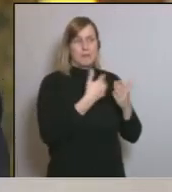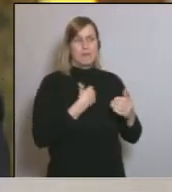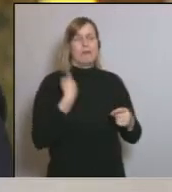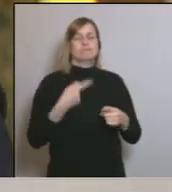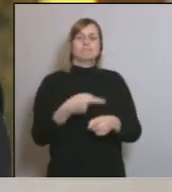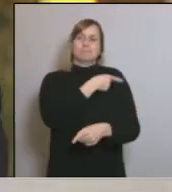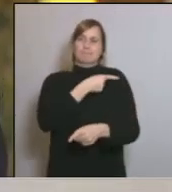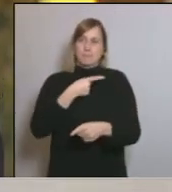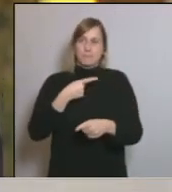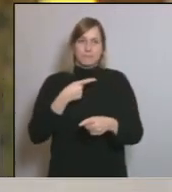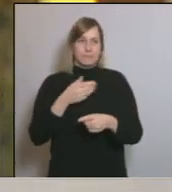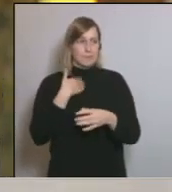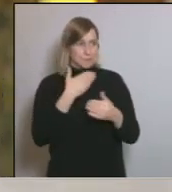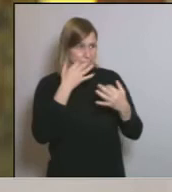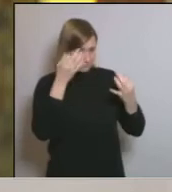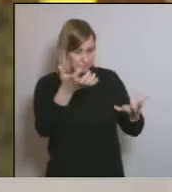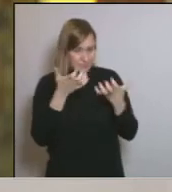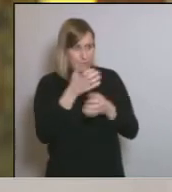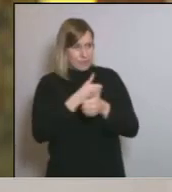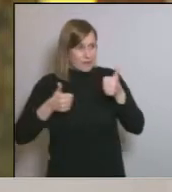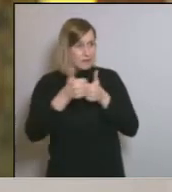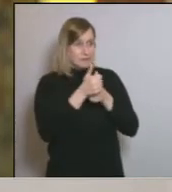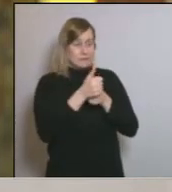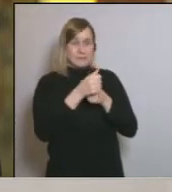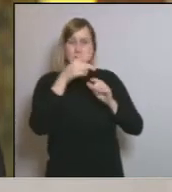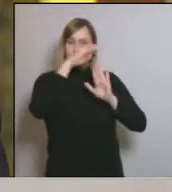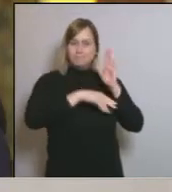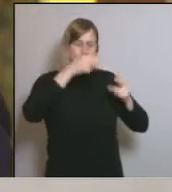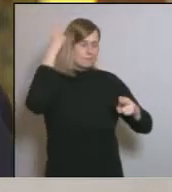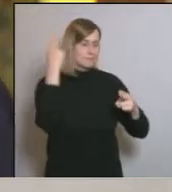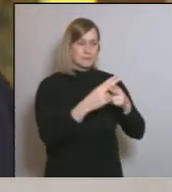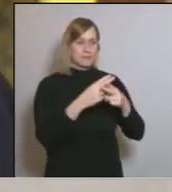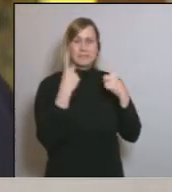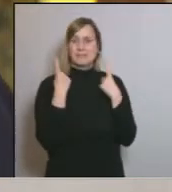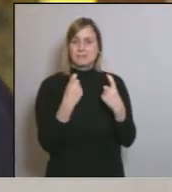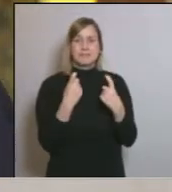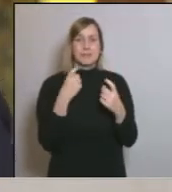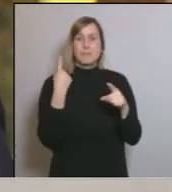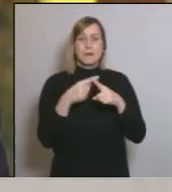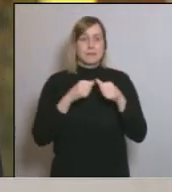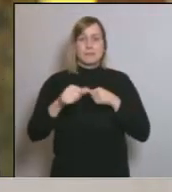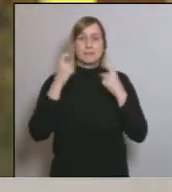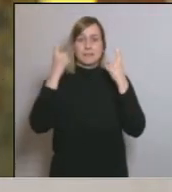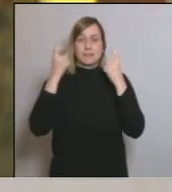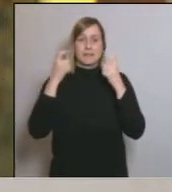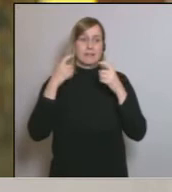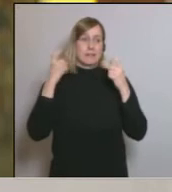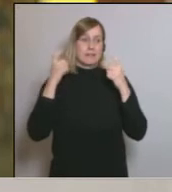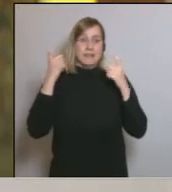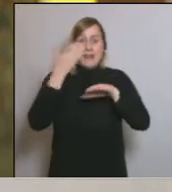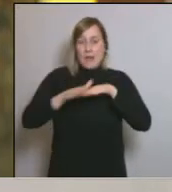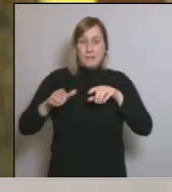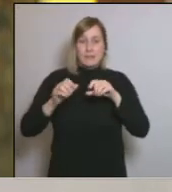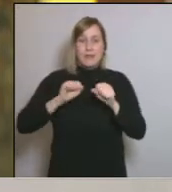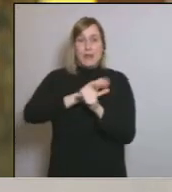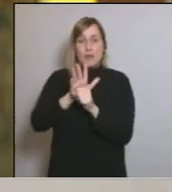avançar-nos en les mesures dràstiques que creiem que calen posar a terme per evitar la propagació del Covid